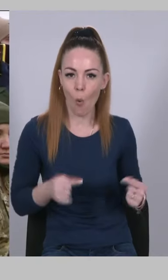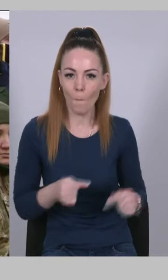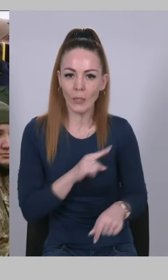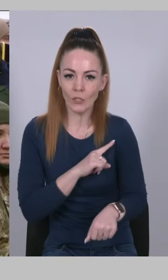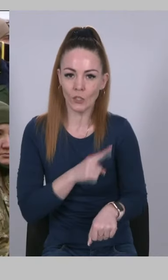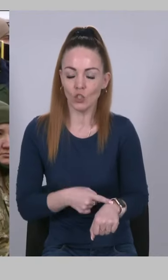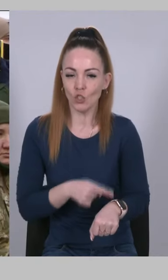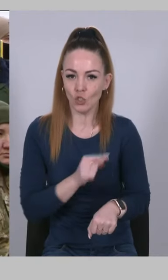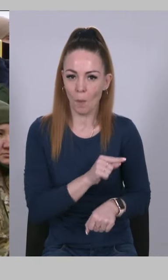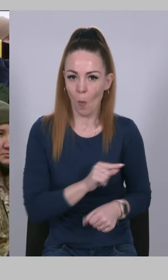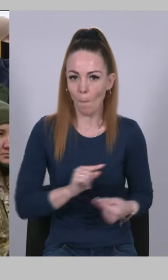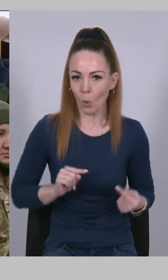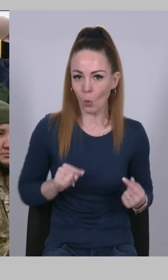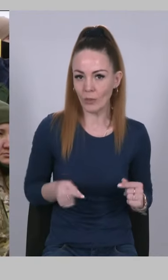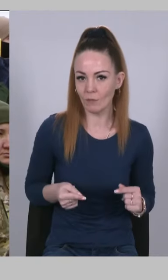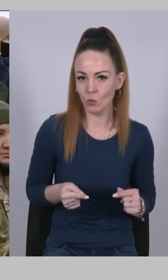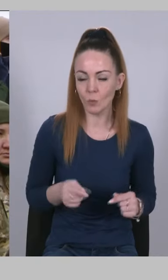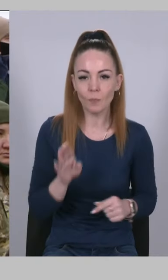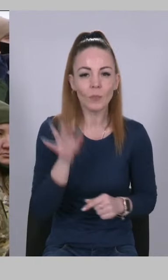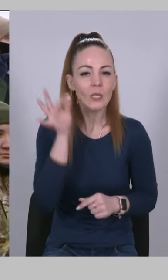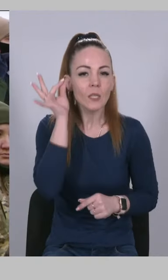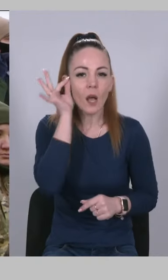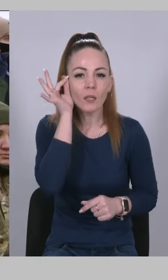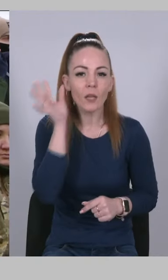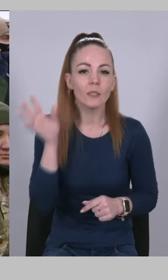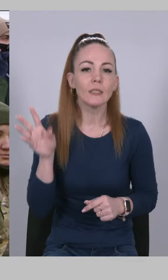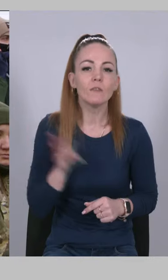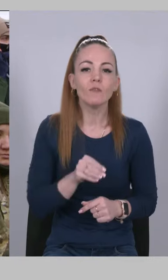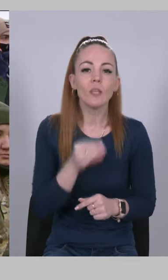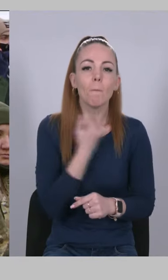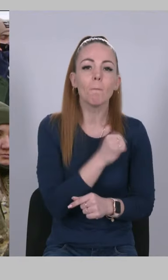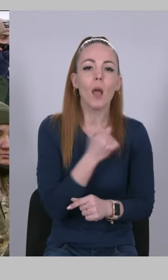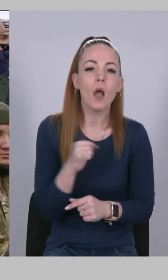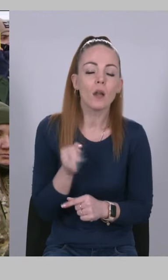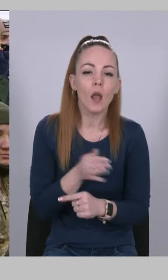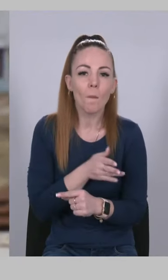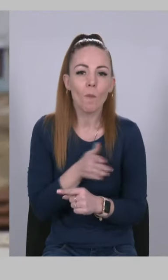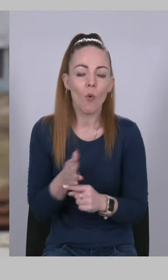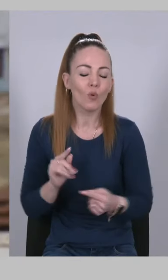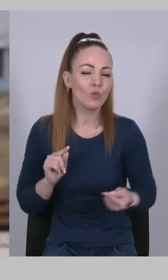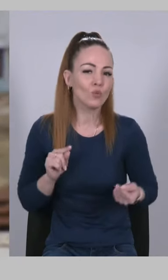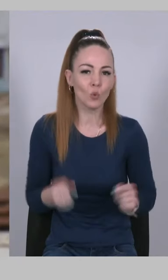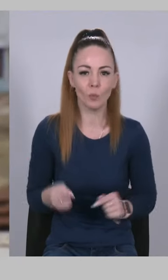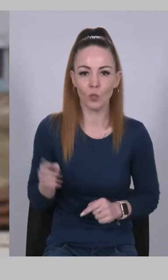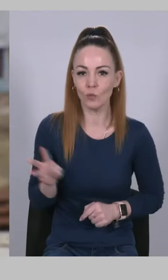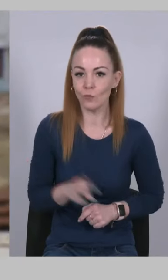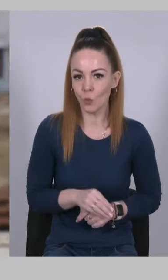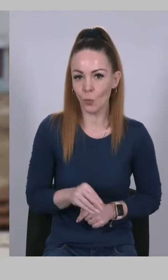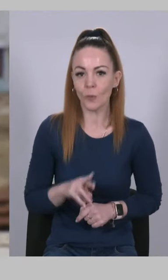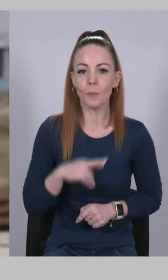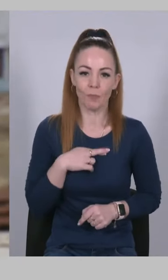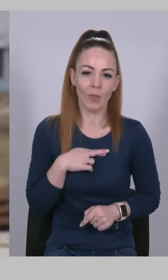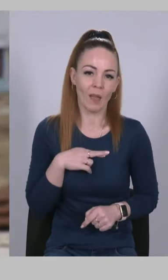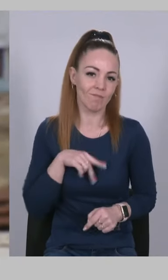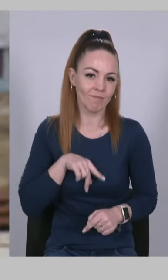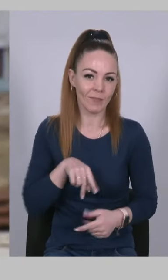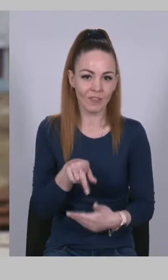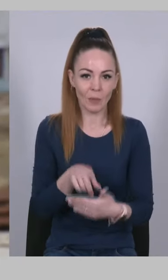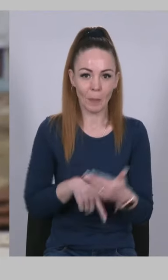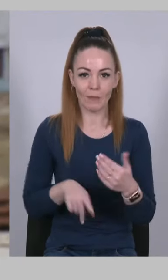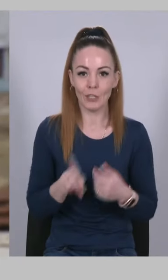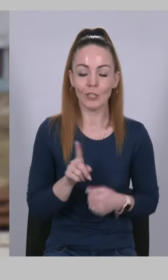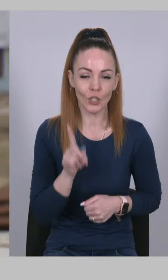противнику. Згадати усі ті перемоги. Всупереч усьому. І я впевнена, що